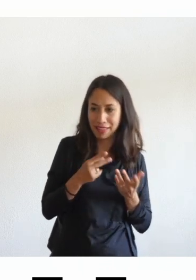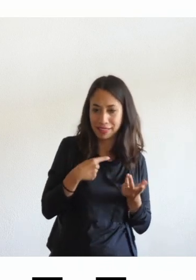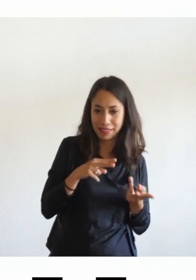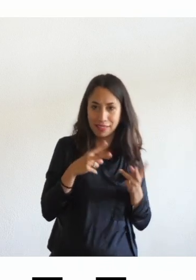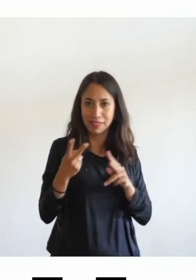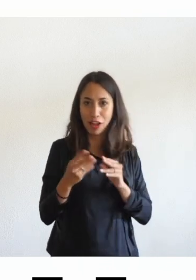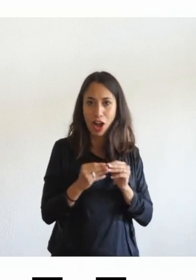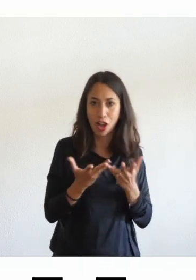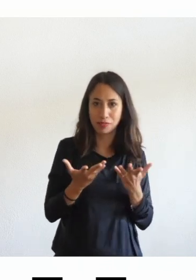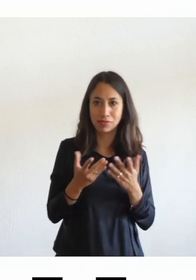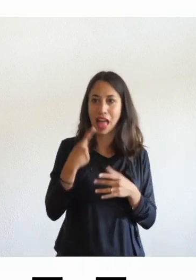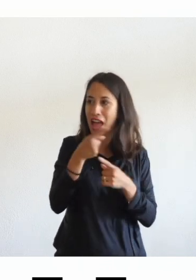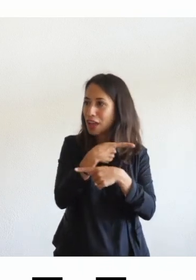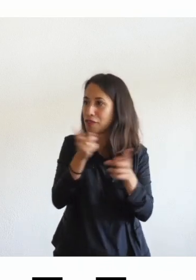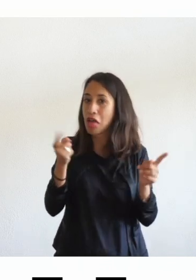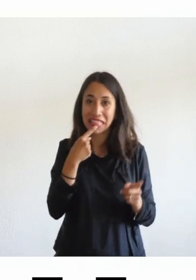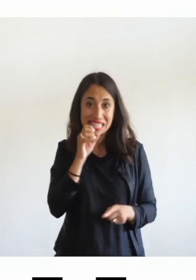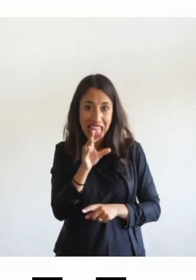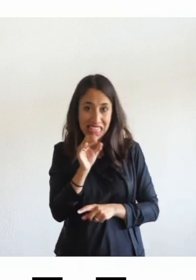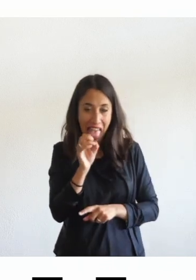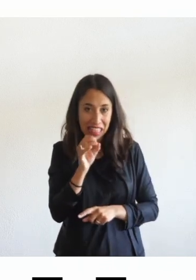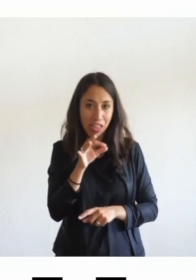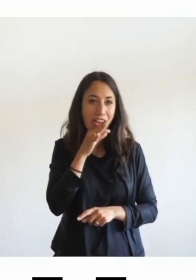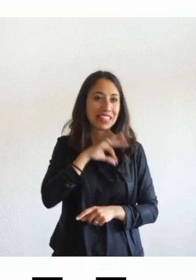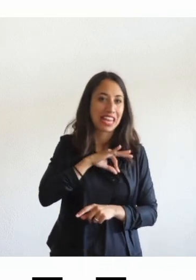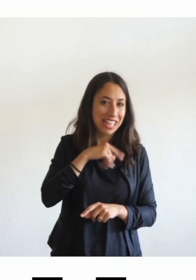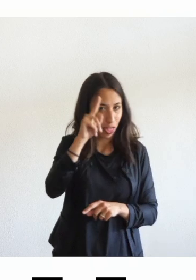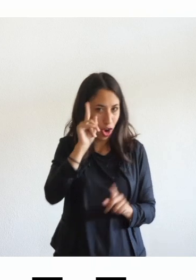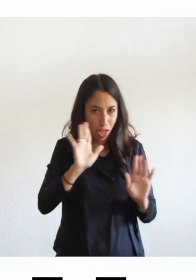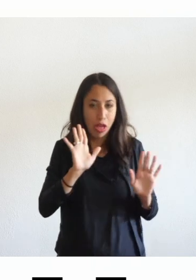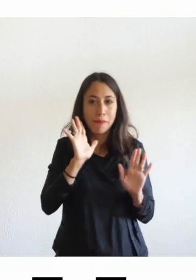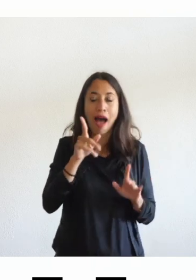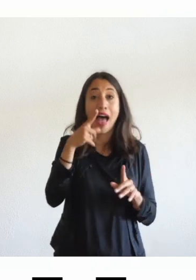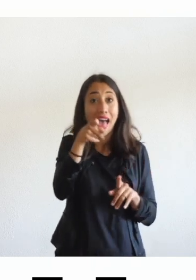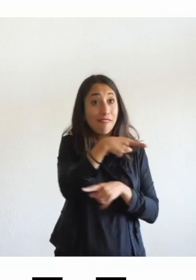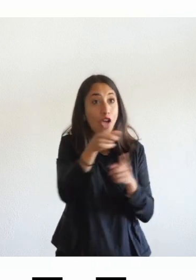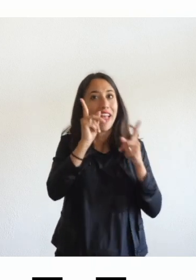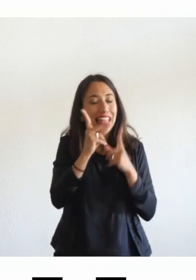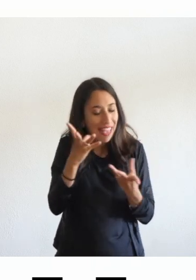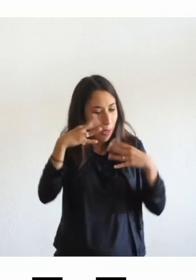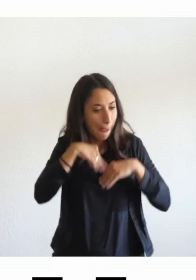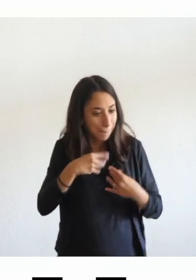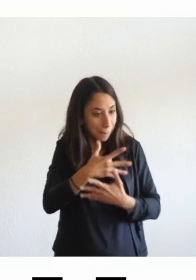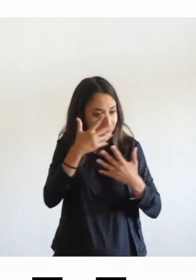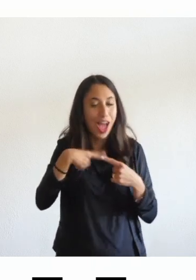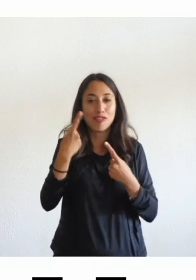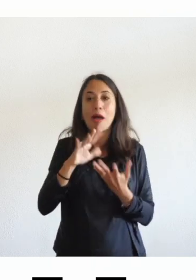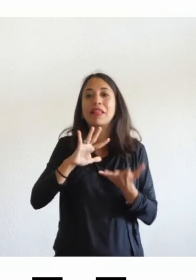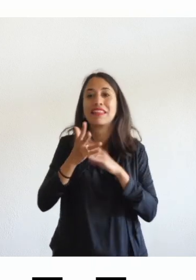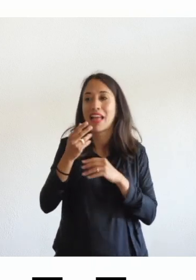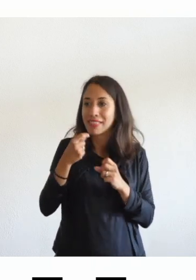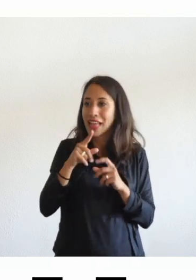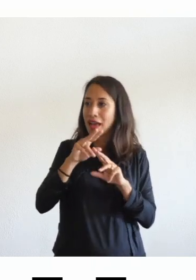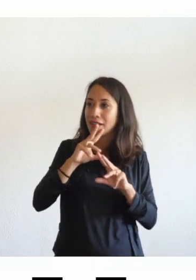insegnanti o siete persone solamente interessate all'argomento ma trasferire un'informazione che possa